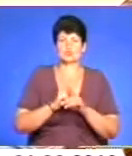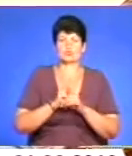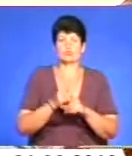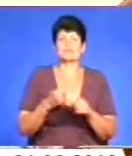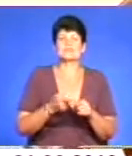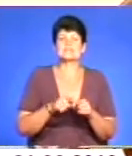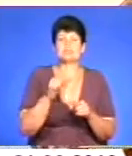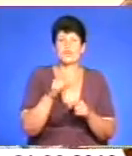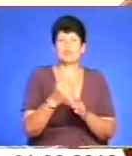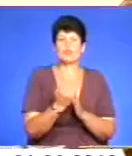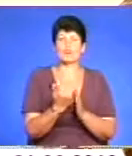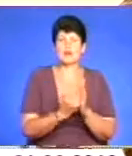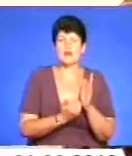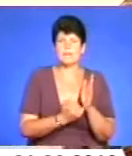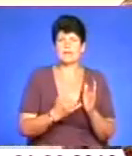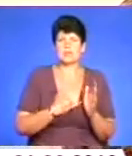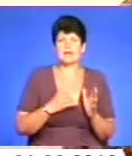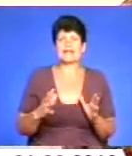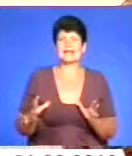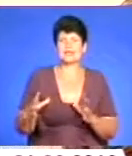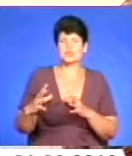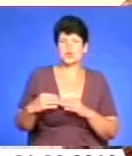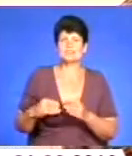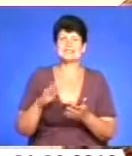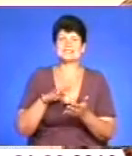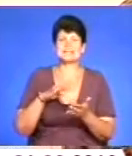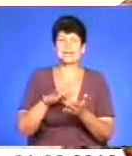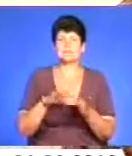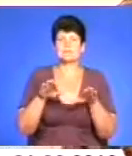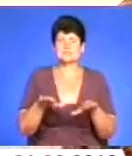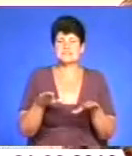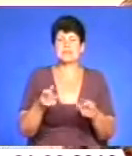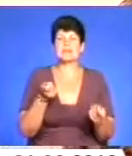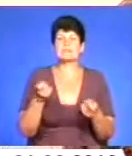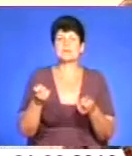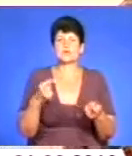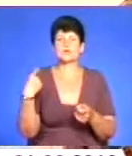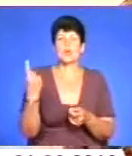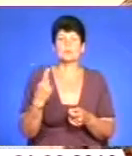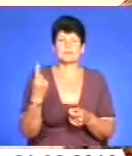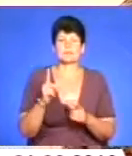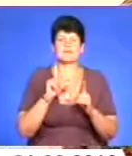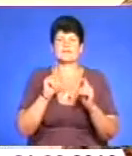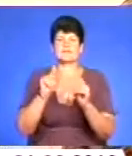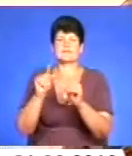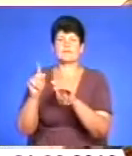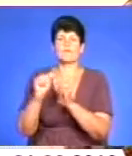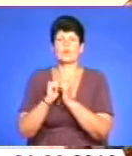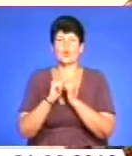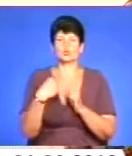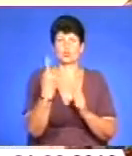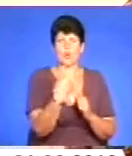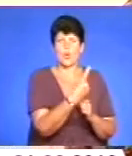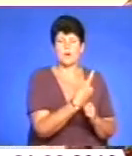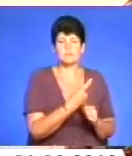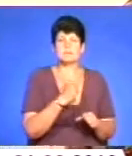програми ми разом з центральною та місцевою адміністрацією обласними відвідуємо кожну область і працюємо